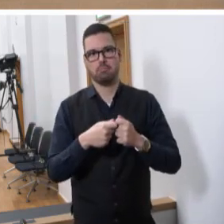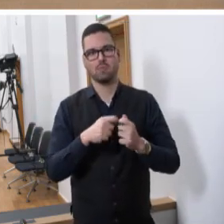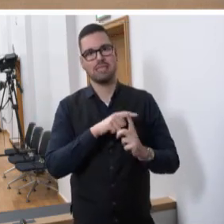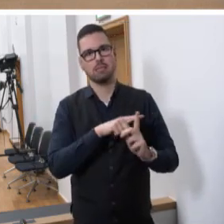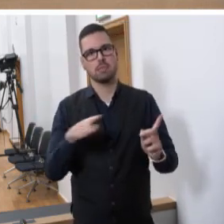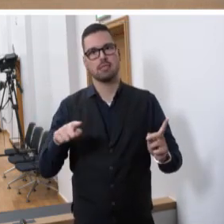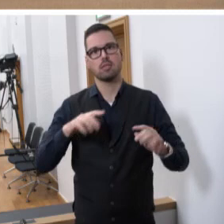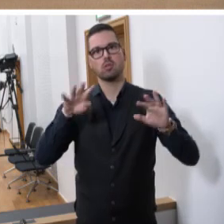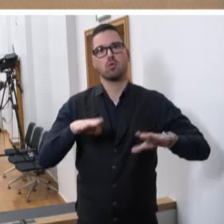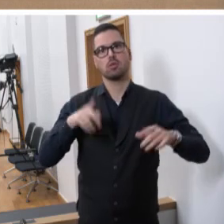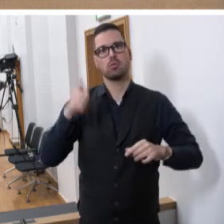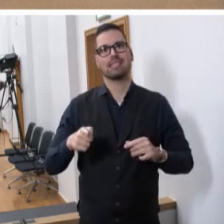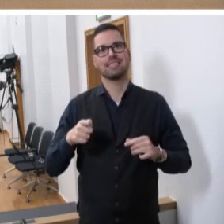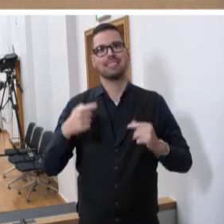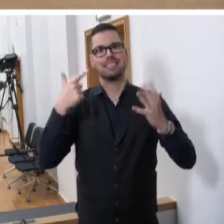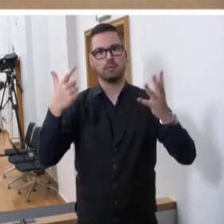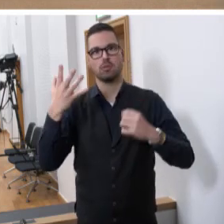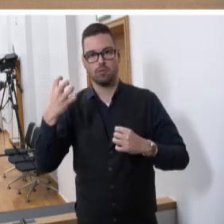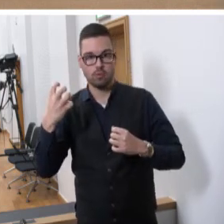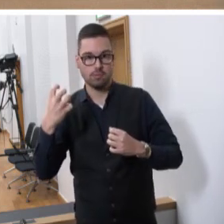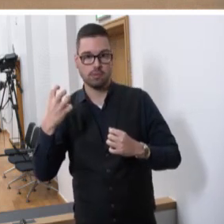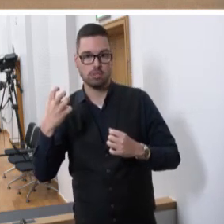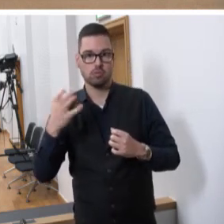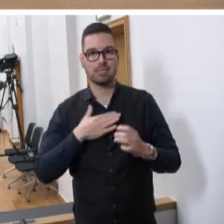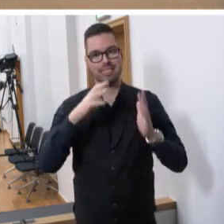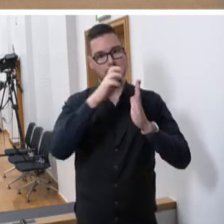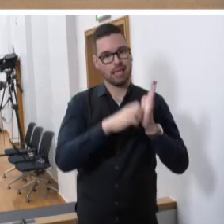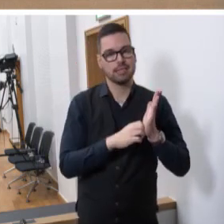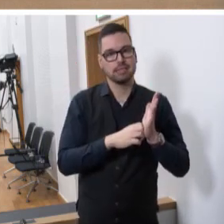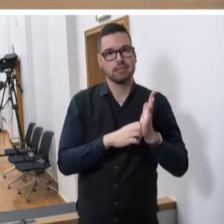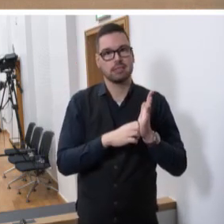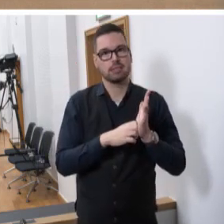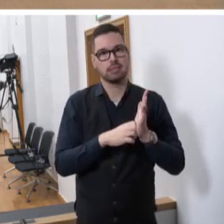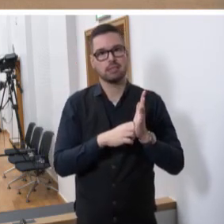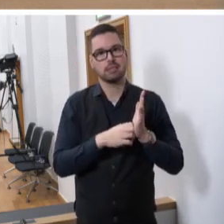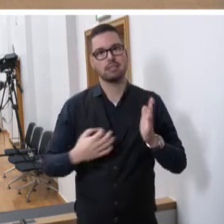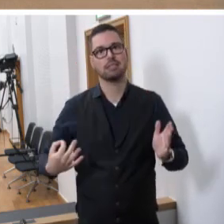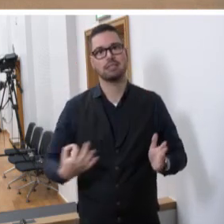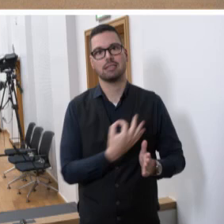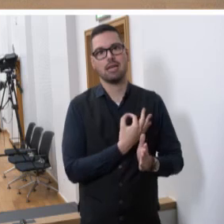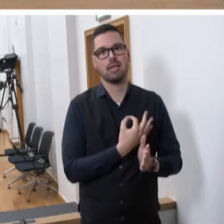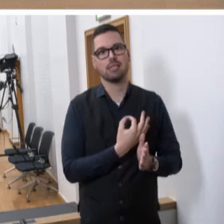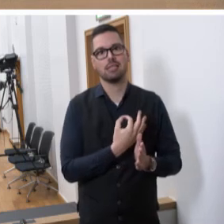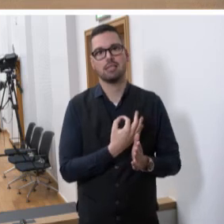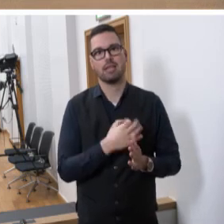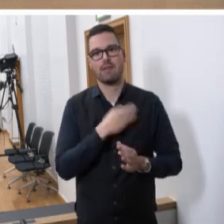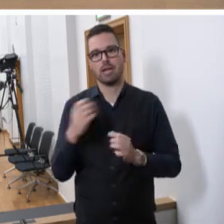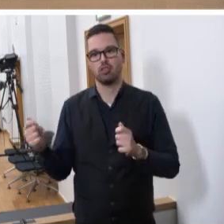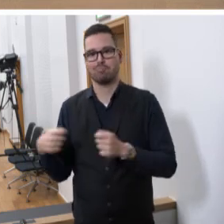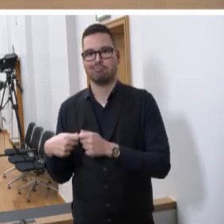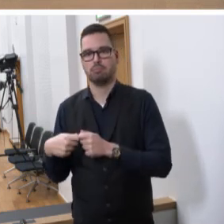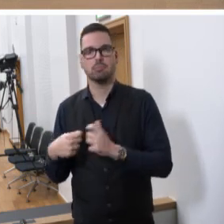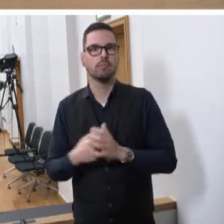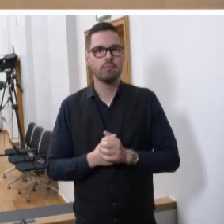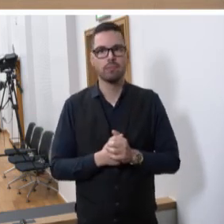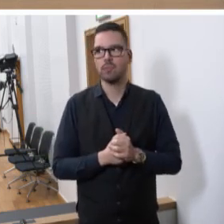1957 fand man sogar in unserem Verfassungstext die Ausrichtung des Saarlandes an Frankreich. Liebe Kolleginnen und Kollegen,